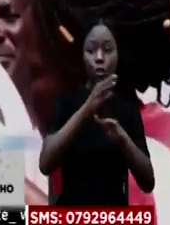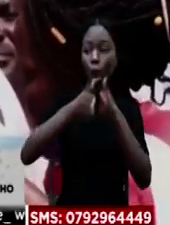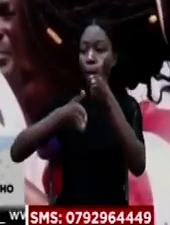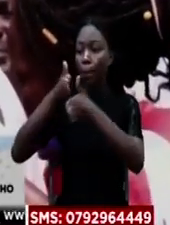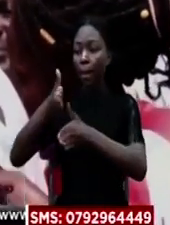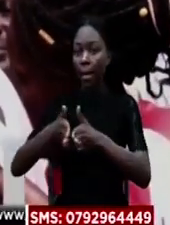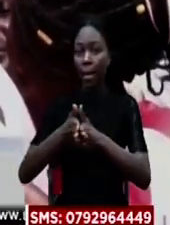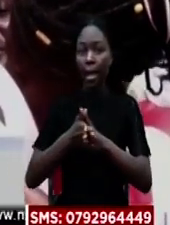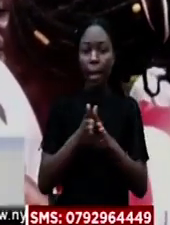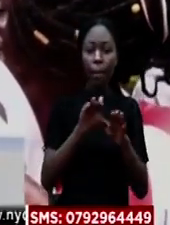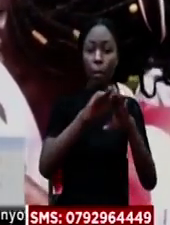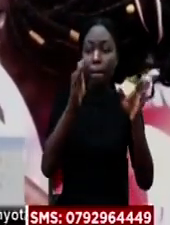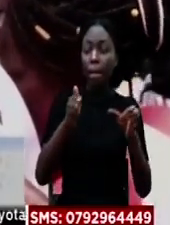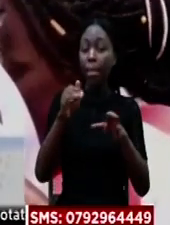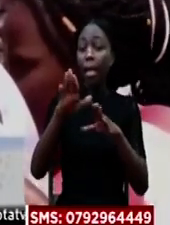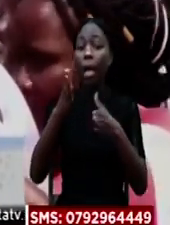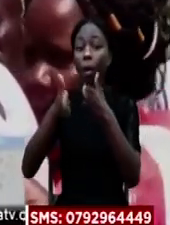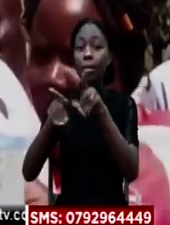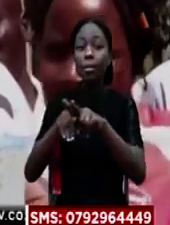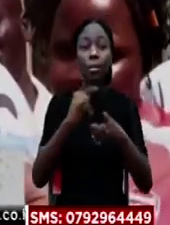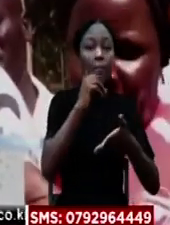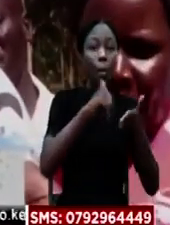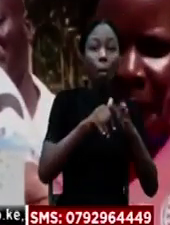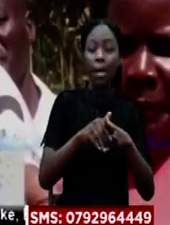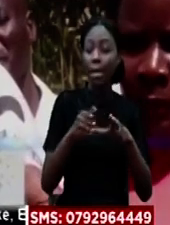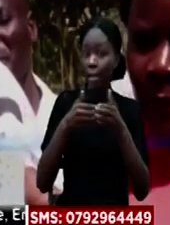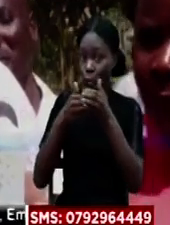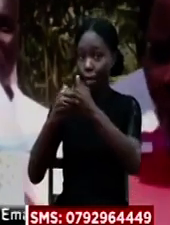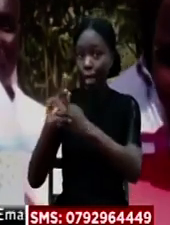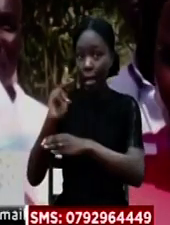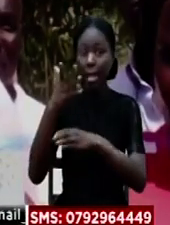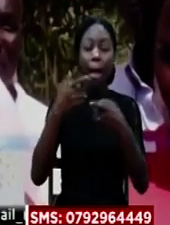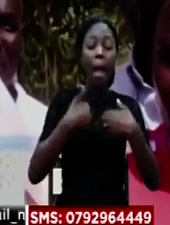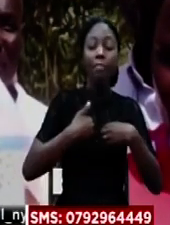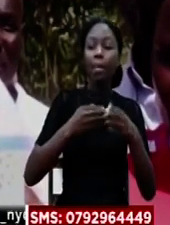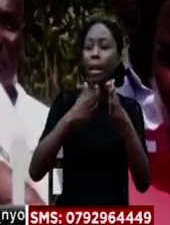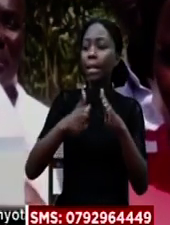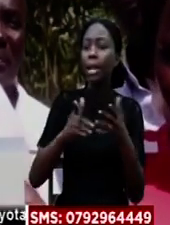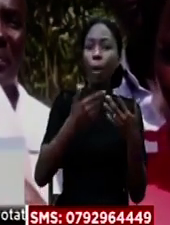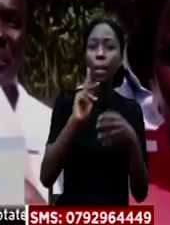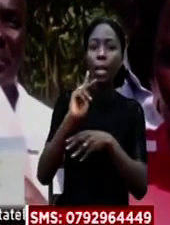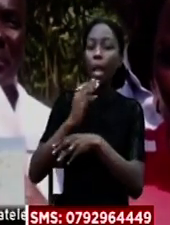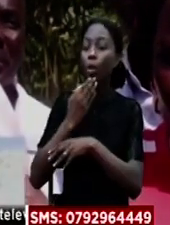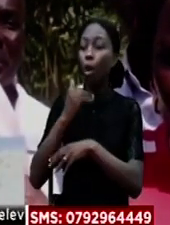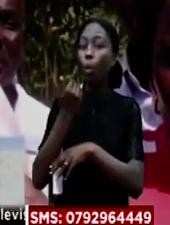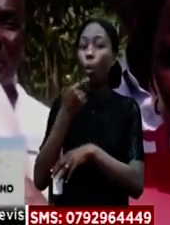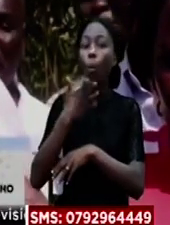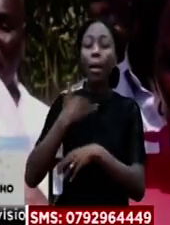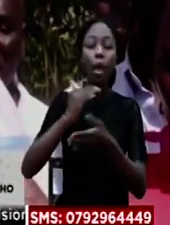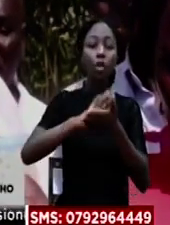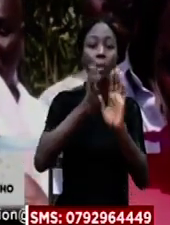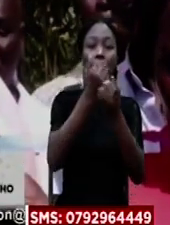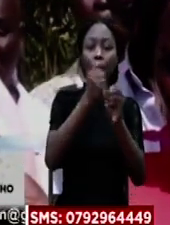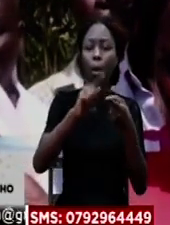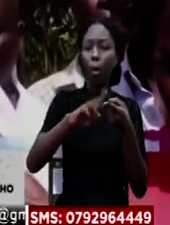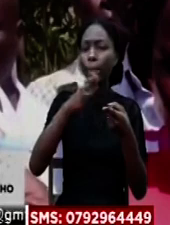Katikati ya meza, wakipanga na wakisema hindi yomuelekewa ya kenya Tuko na viongozi wangapi waluya wenye wameitisha kure uraisi Tuko na